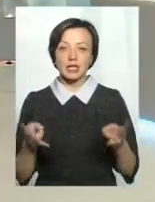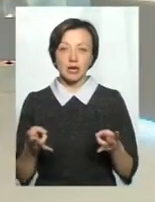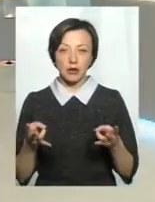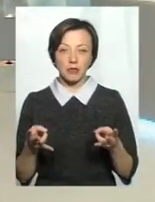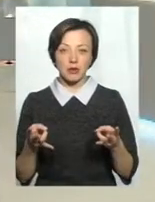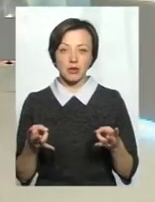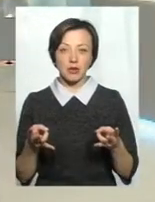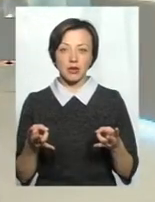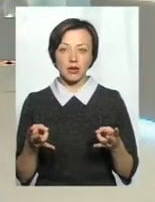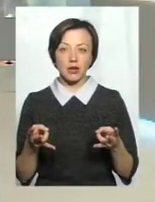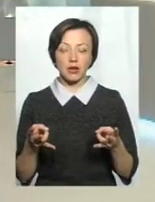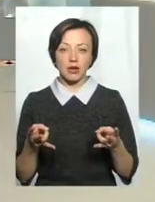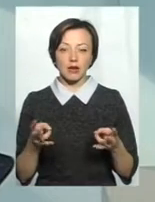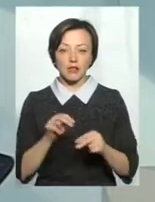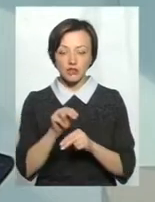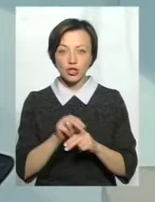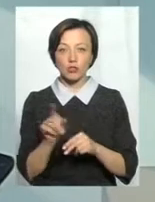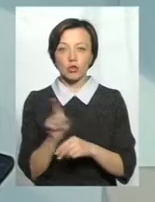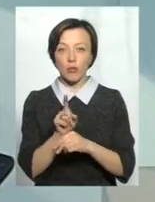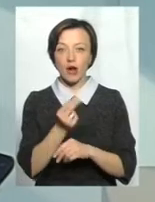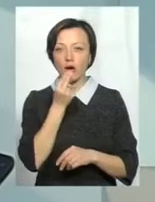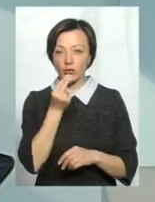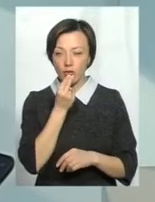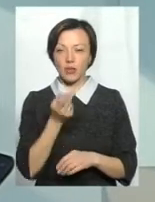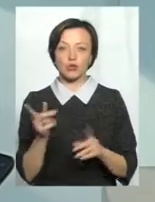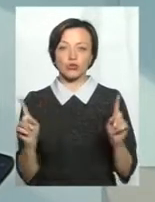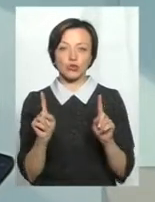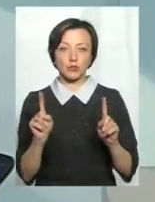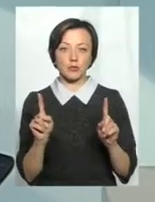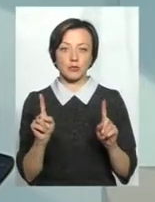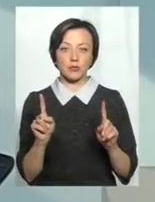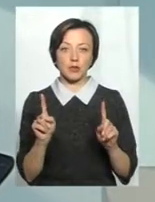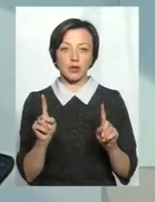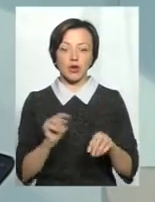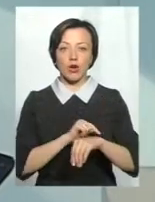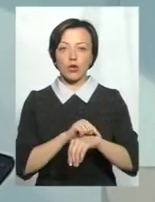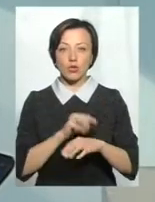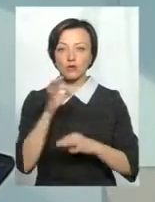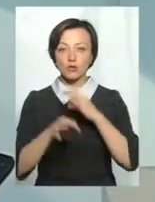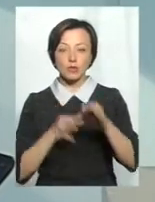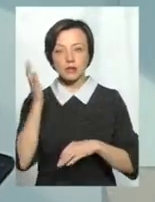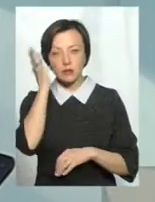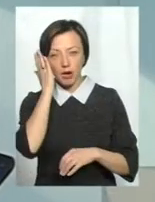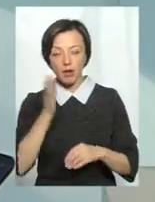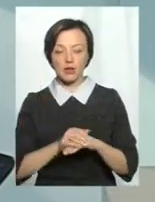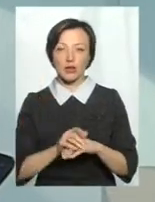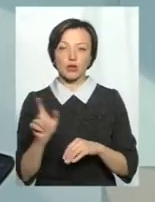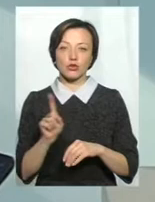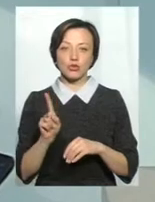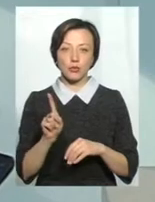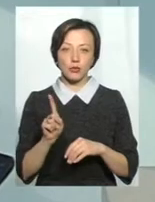вчити, щоб вони нормально харчувалися, щоб певну кількість годин в сутки спали, щоб